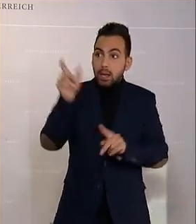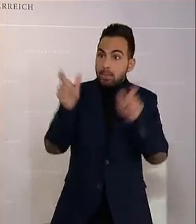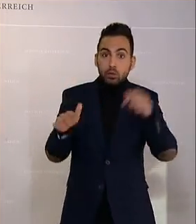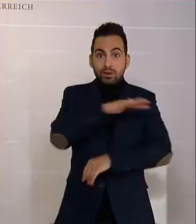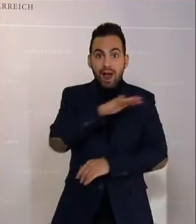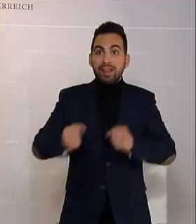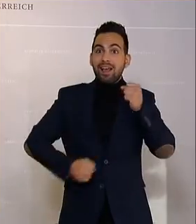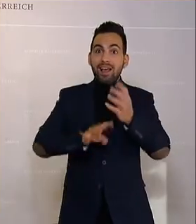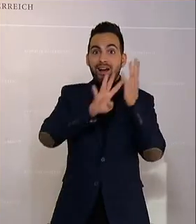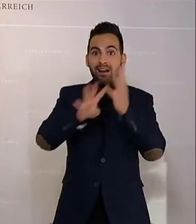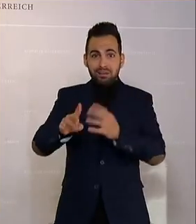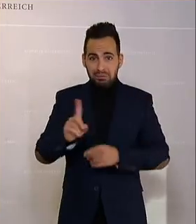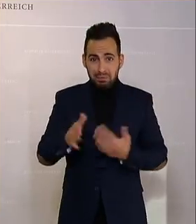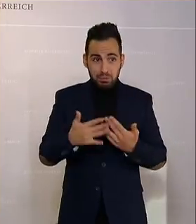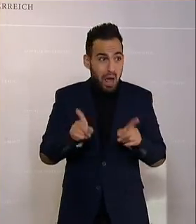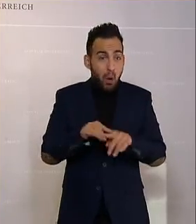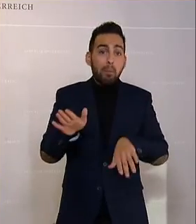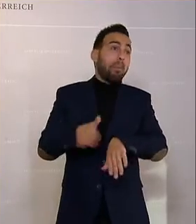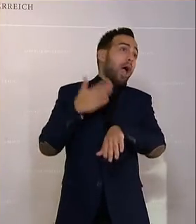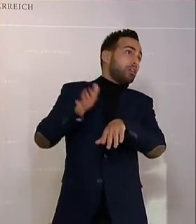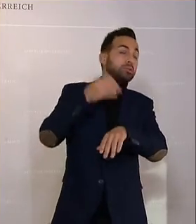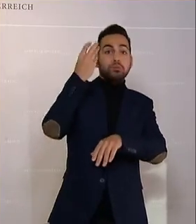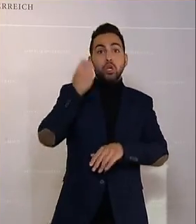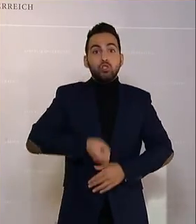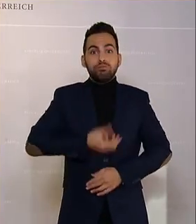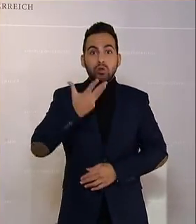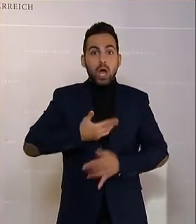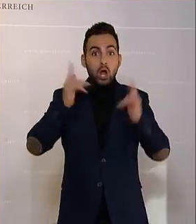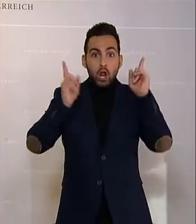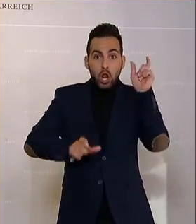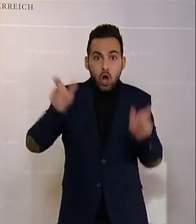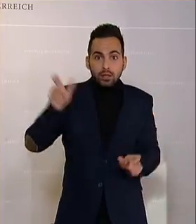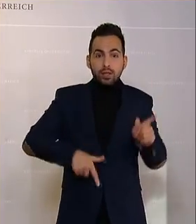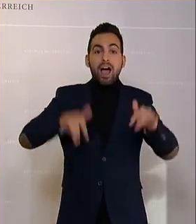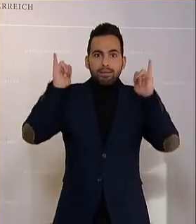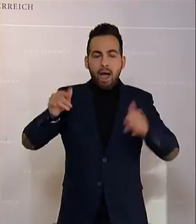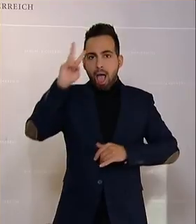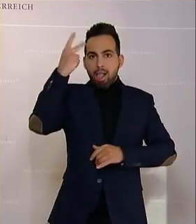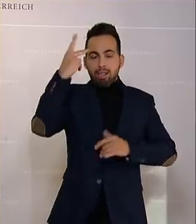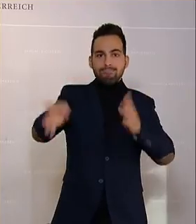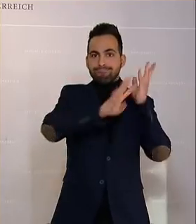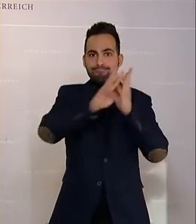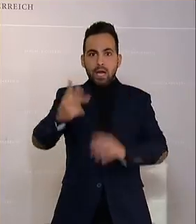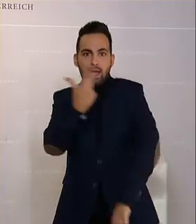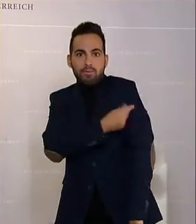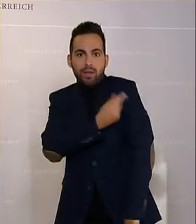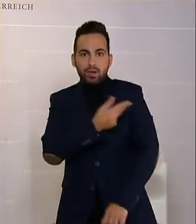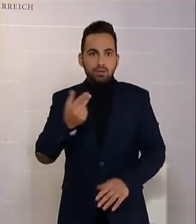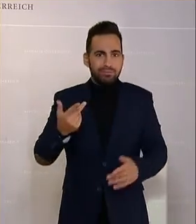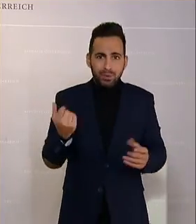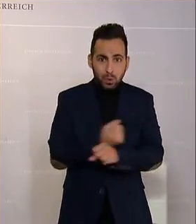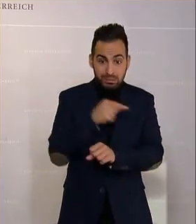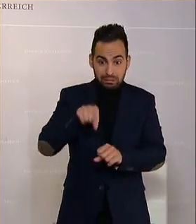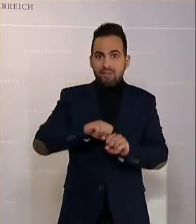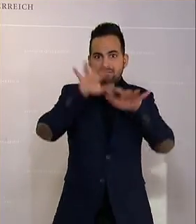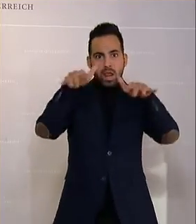Und selbst wenn es der Fall wäre, selbst wenn Sie jetzt spontan noch einen großen Schwung der Bevölkerung überreden könnten, sich impfen zu lassen, ist es für diese Welle zu